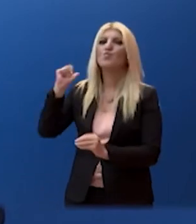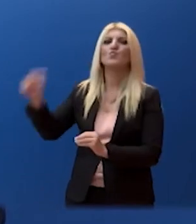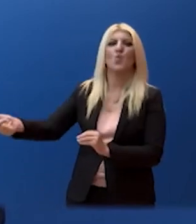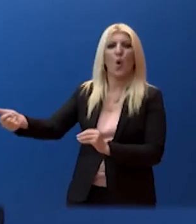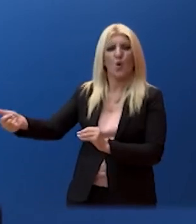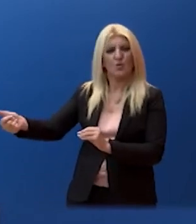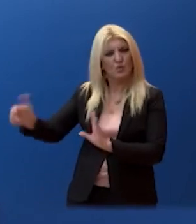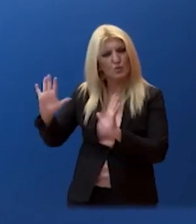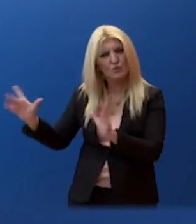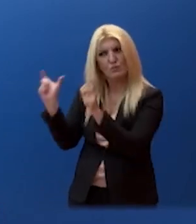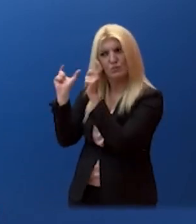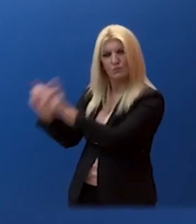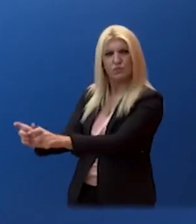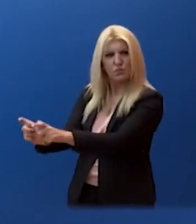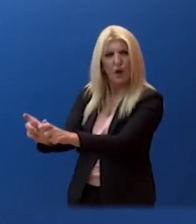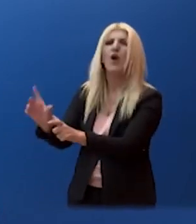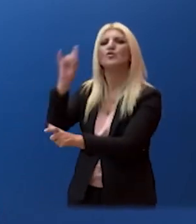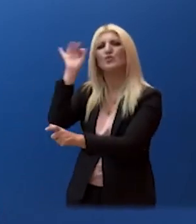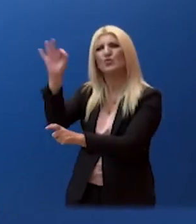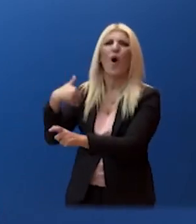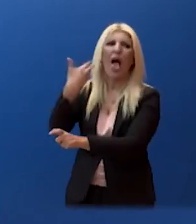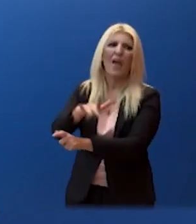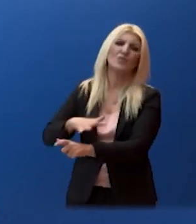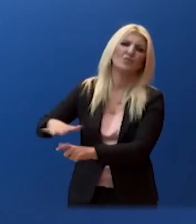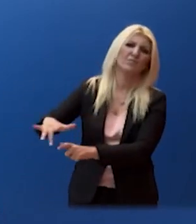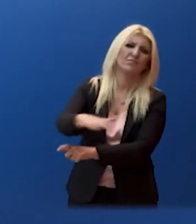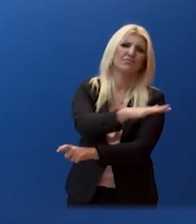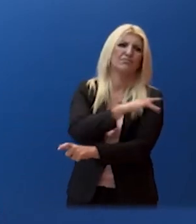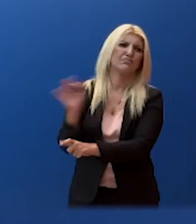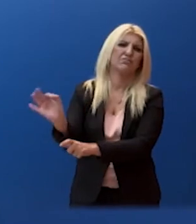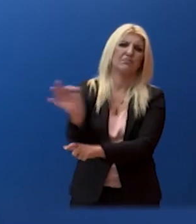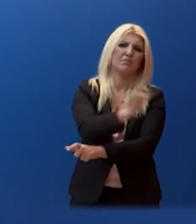που μένουν συνήθως μαζί, ώστε να μην έχουμε διασπορά στην κοινότητα. Αυτό θα το δείτε να ξεδιπλώνετε τις επόμενες ημέρες.